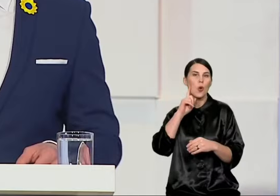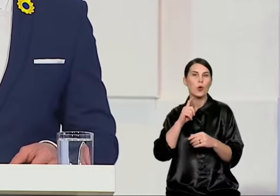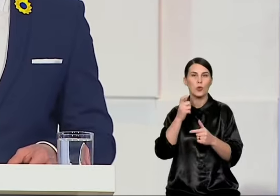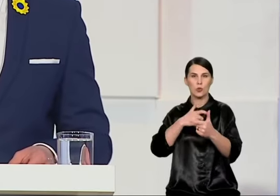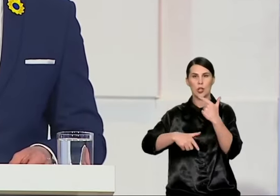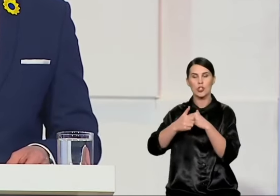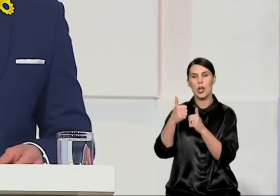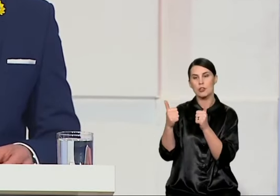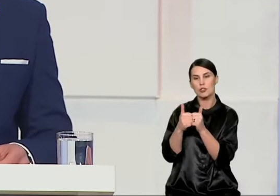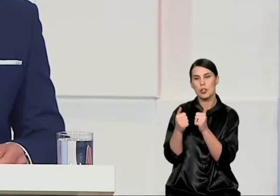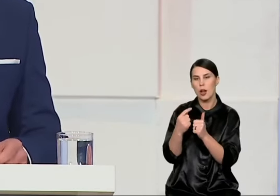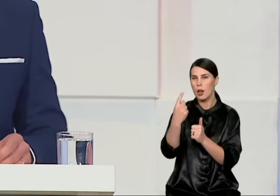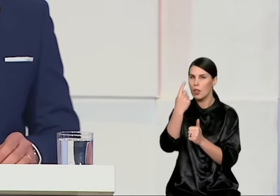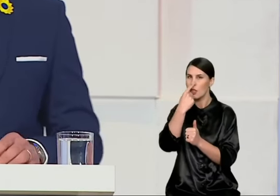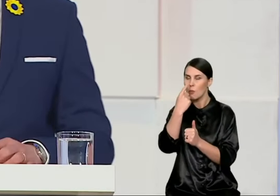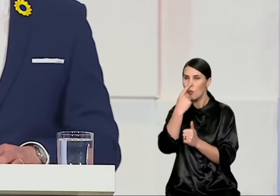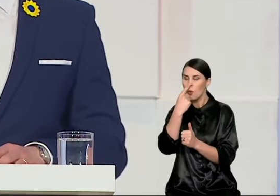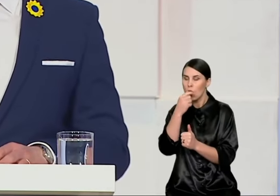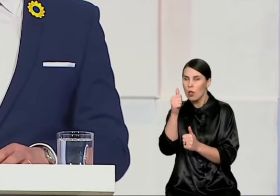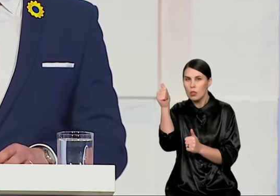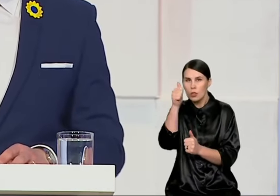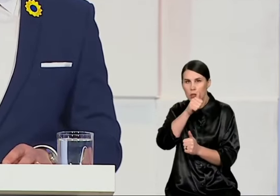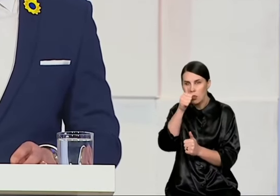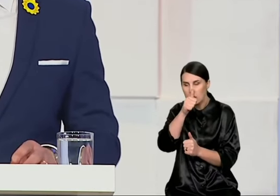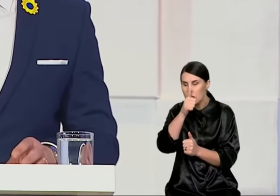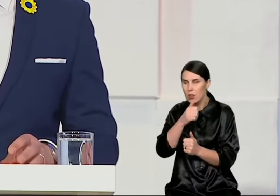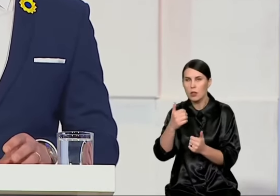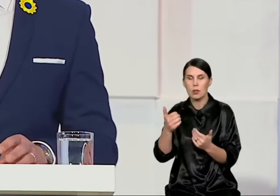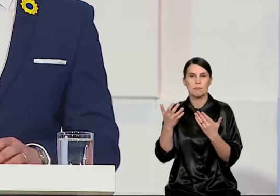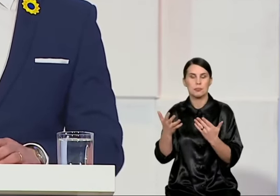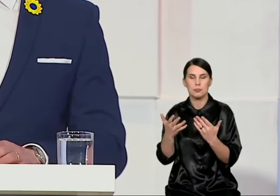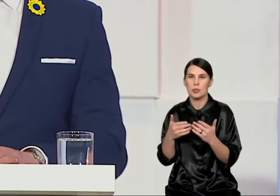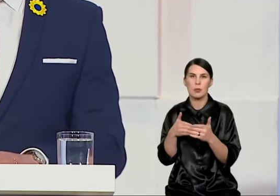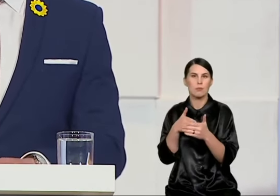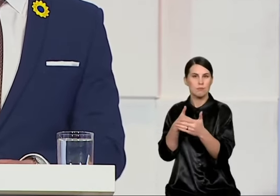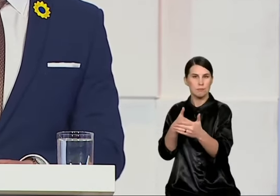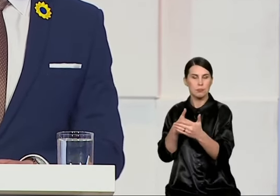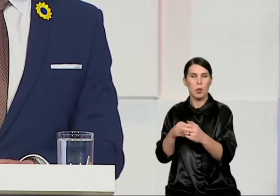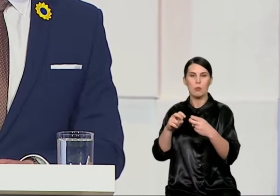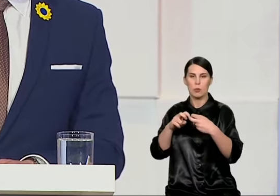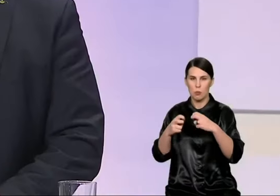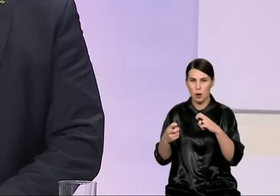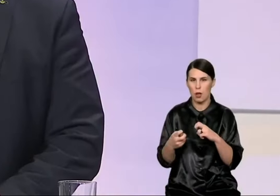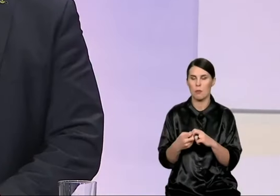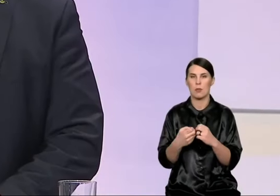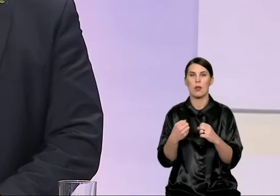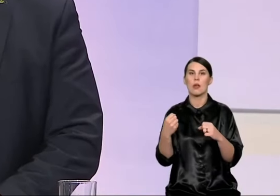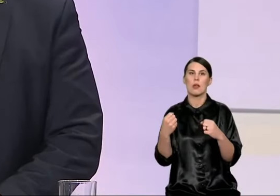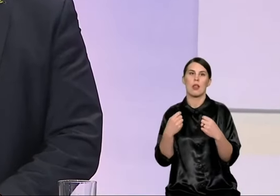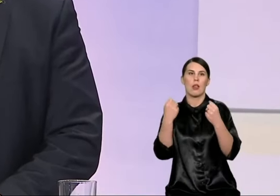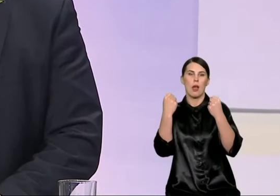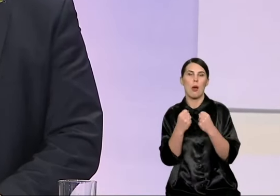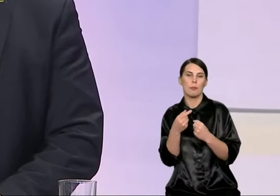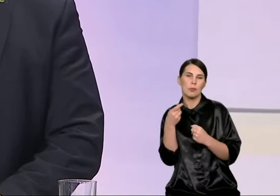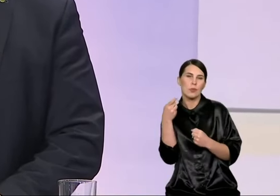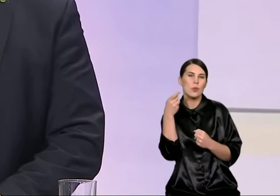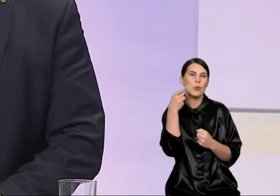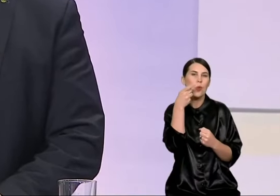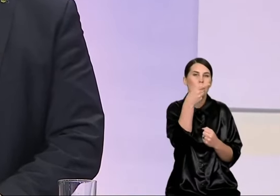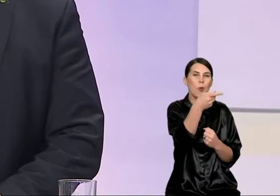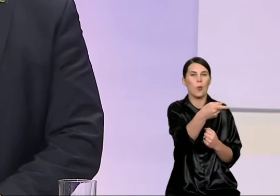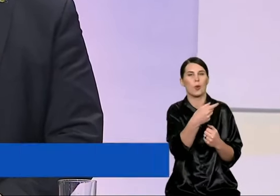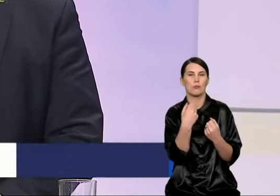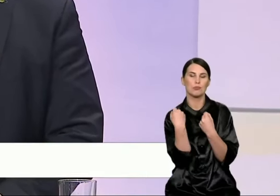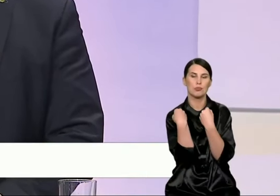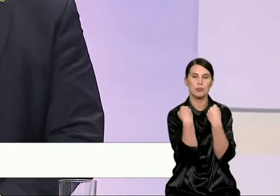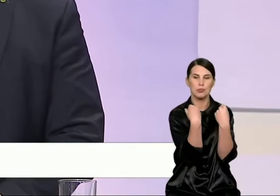arba nutolės valstybinis. Kaip ispręsti vaikų darželių problemą? Pradėkim nuo pono Lapinsko, prašau. Mūsų atsakymas yra vienareikšmis, tai yra